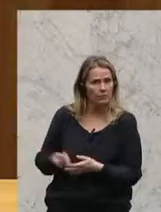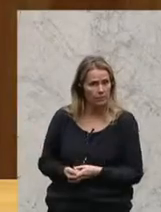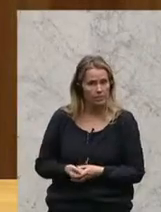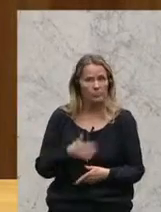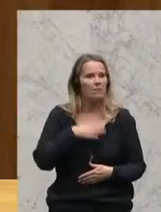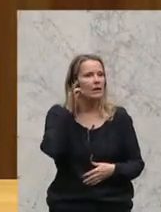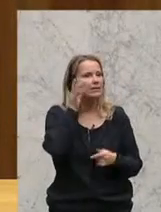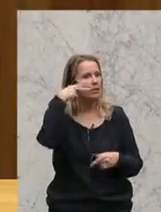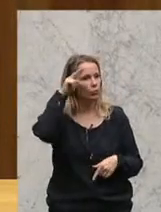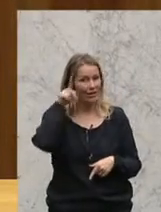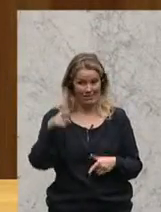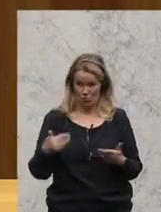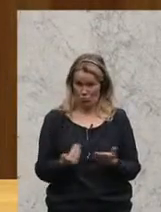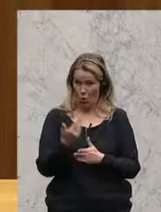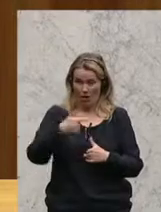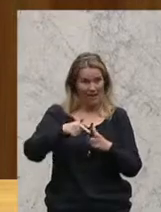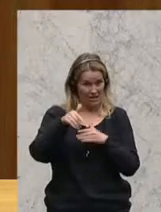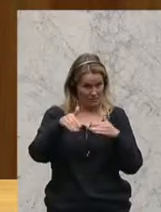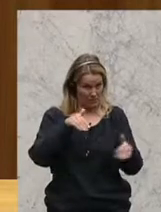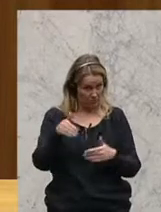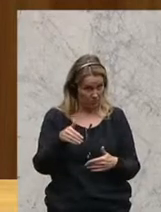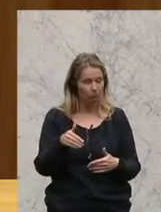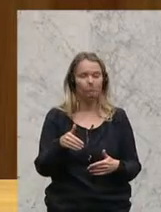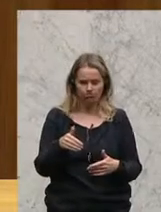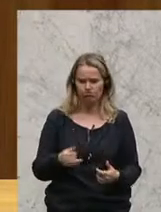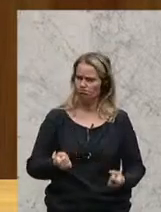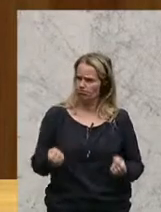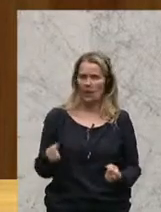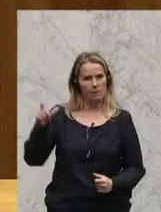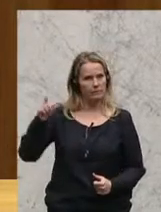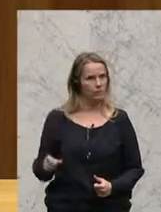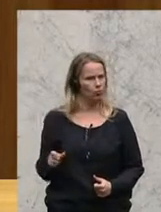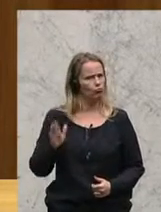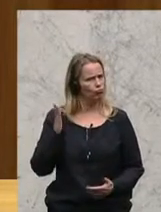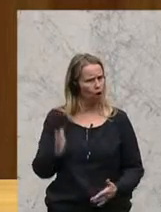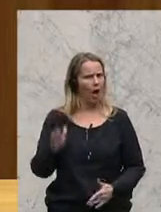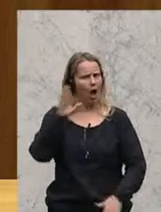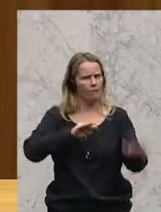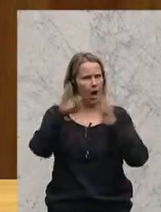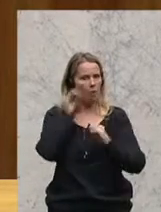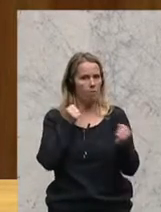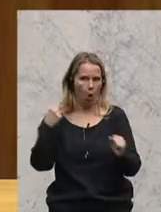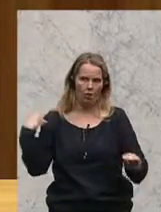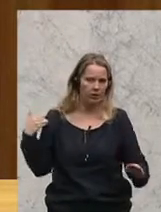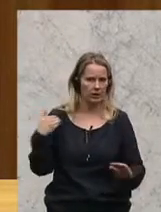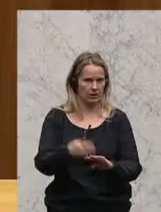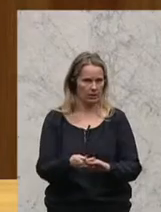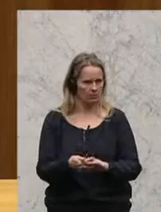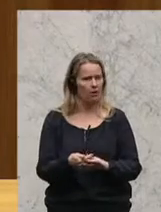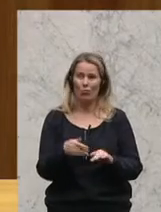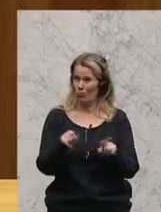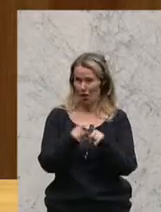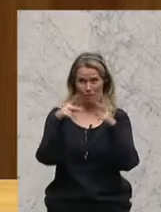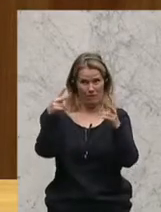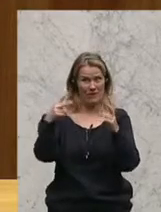Herren, mit dem neuen Innenminister haben wir eine Persönlichkeit, die einerseits politische Erfahrung hat. Und ich glaube, eine ganz wesentliche